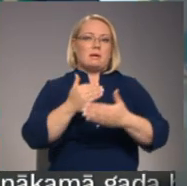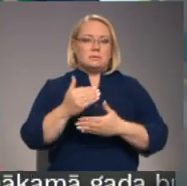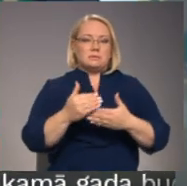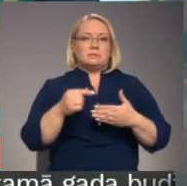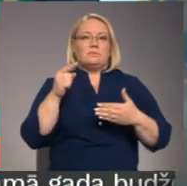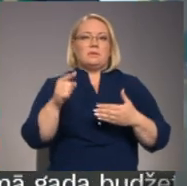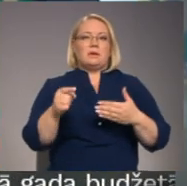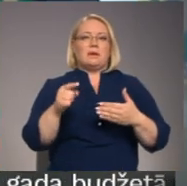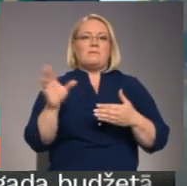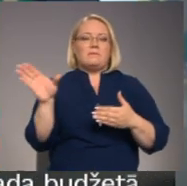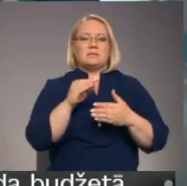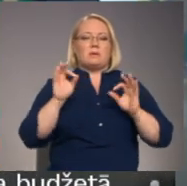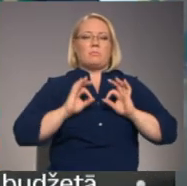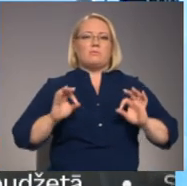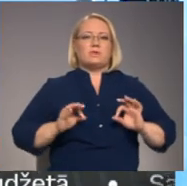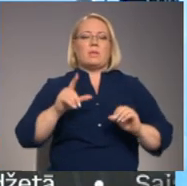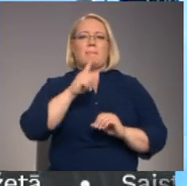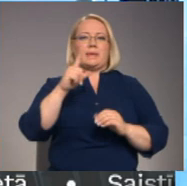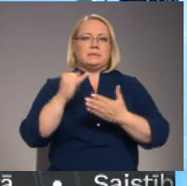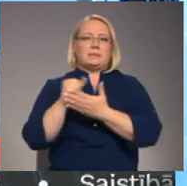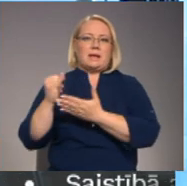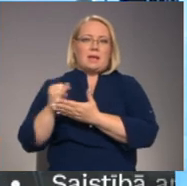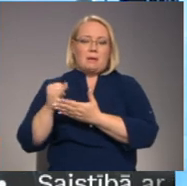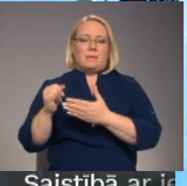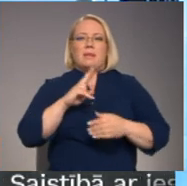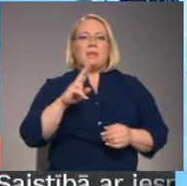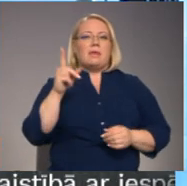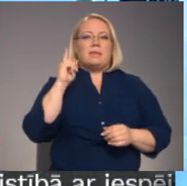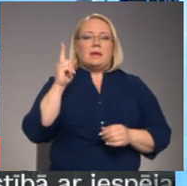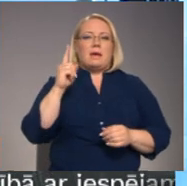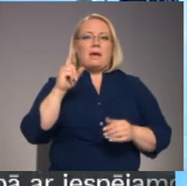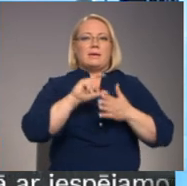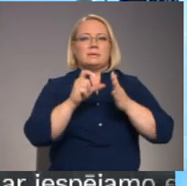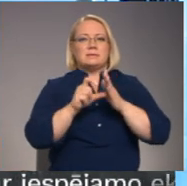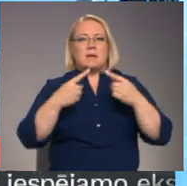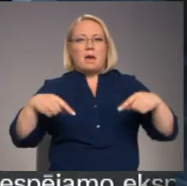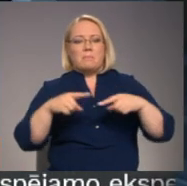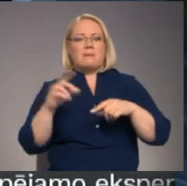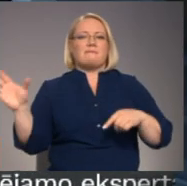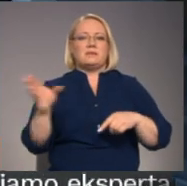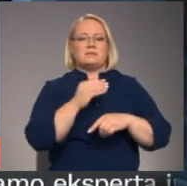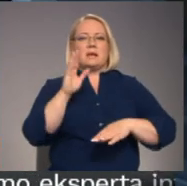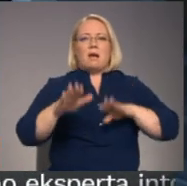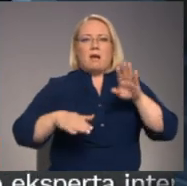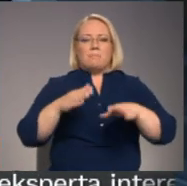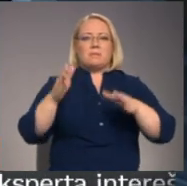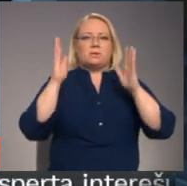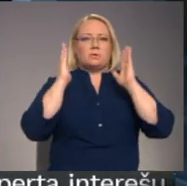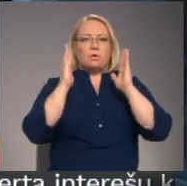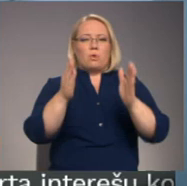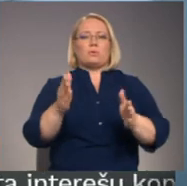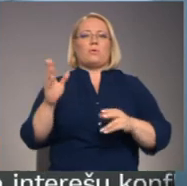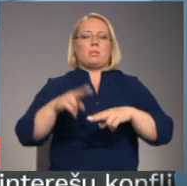ar profesionālim visiem līdzekļim, ne tikai numurs, bet arī visas kapnis, gaitenis